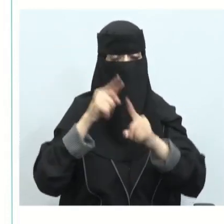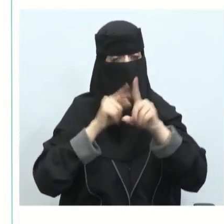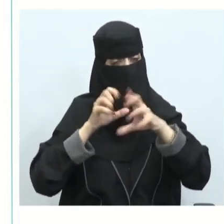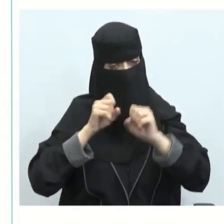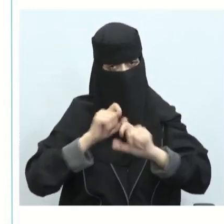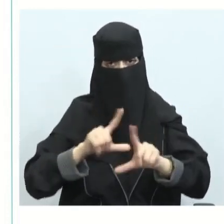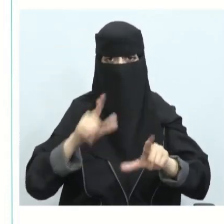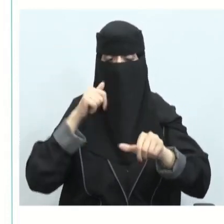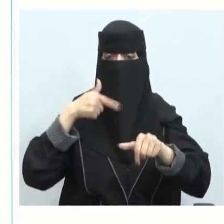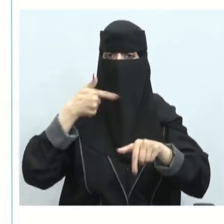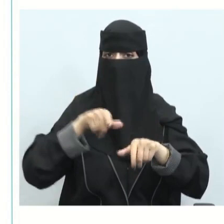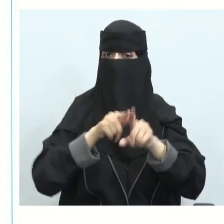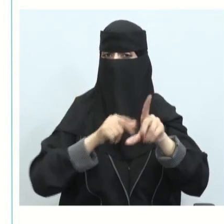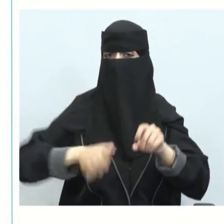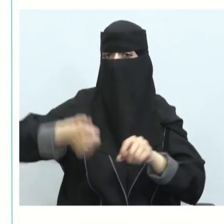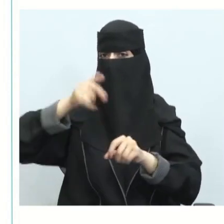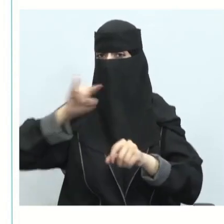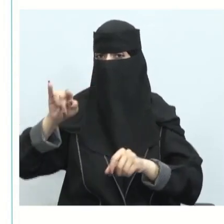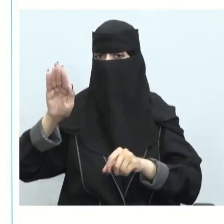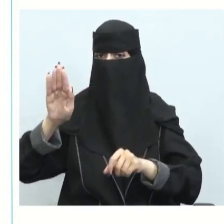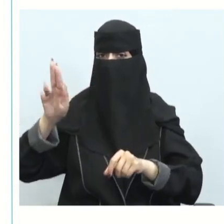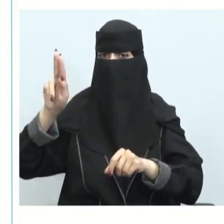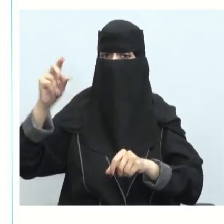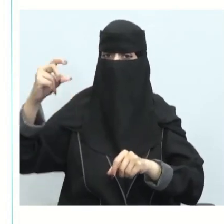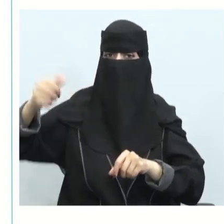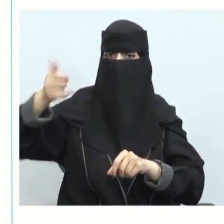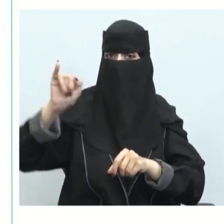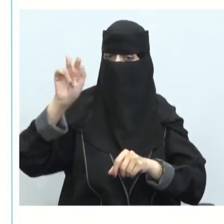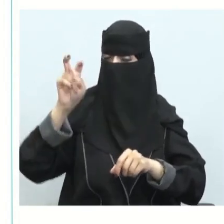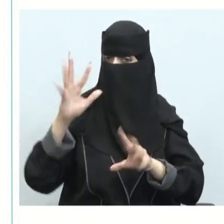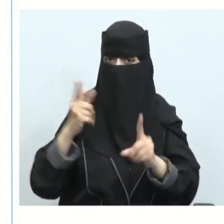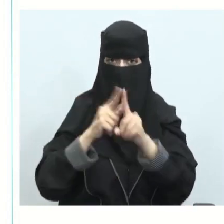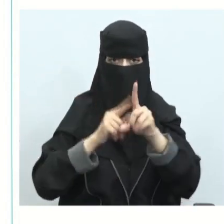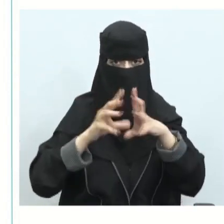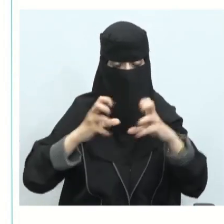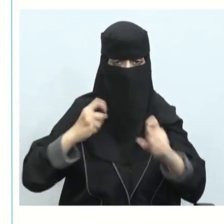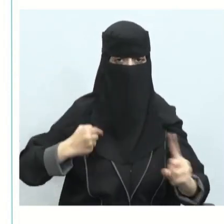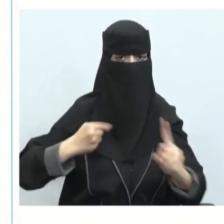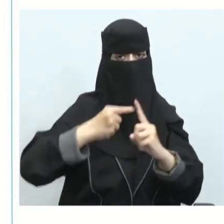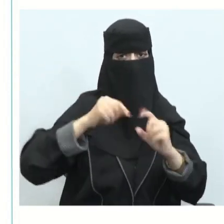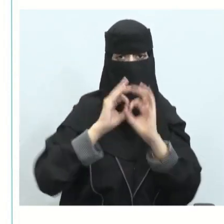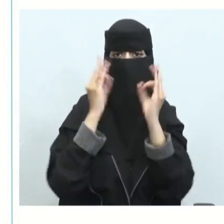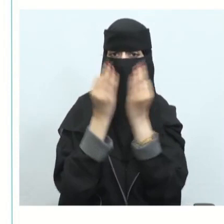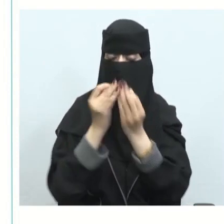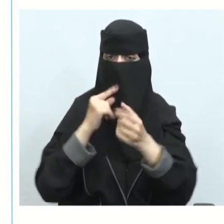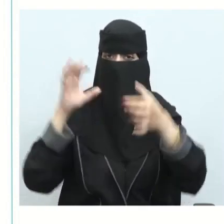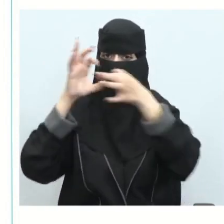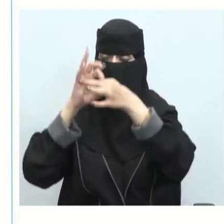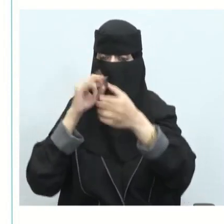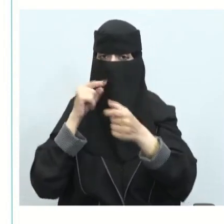ذكرنا ما الاستدامة؟ ذكرنا أن الاستدامة هي هدف اجتماعي يتعلق بحماية البيئة